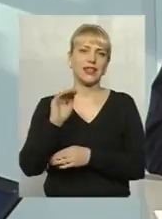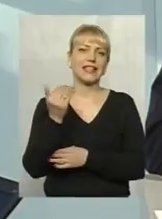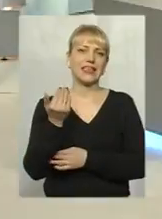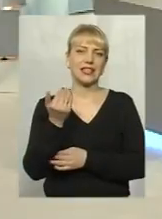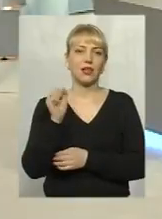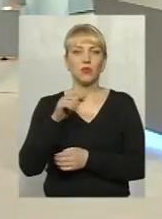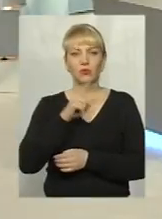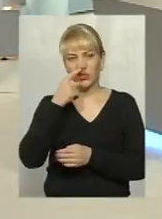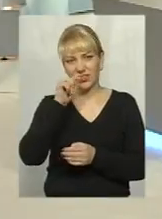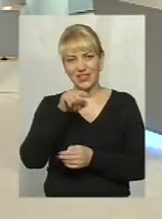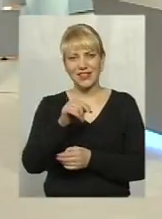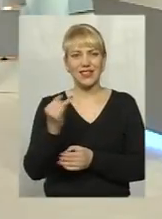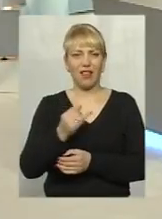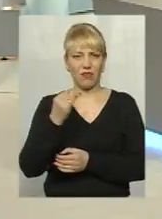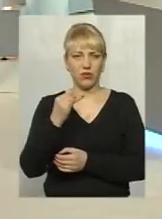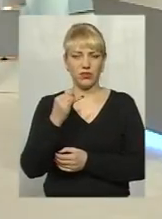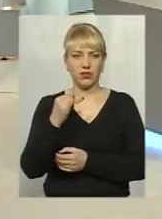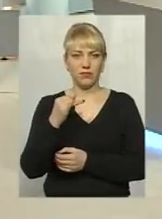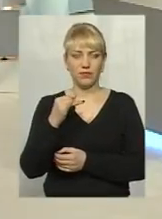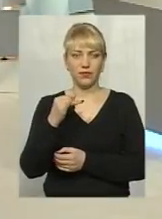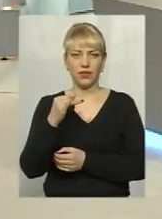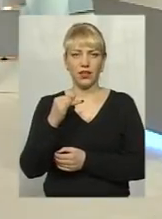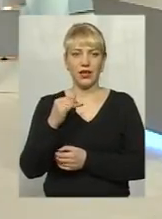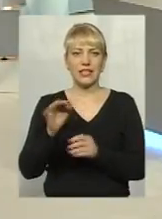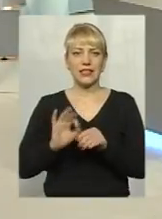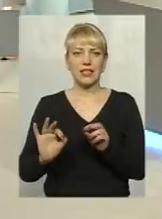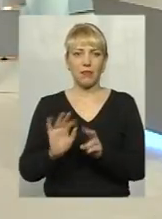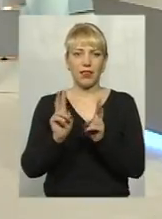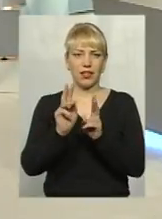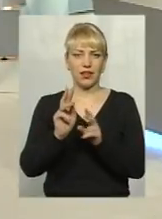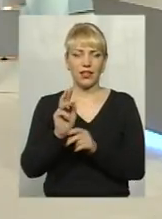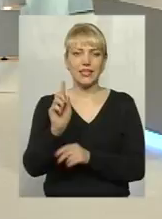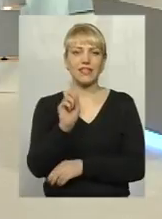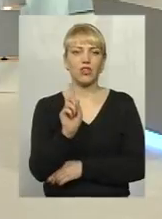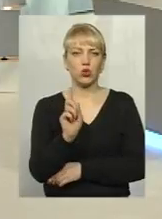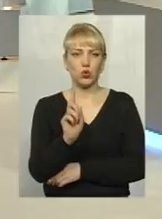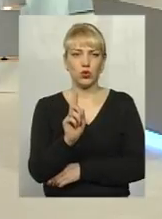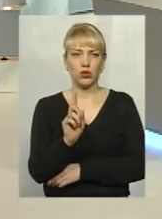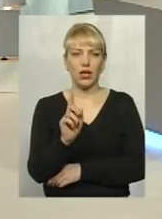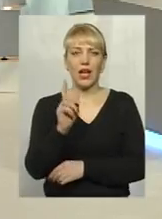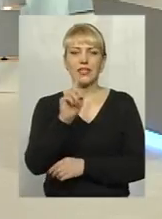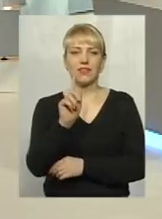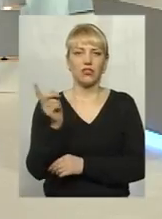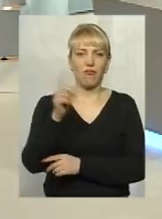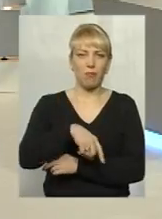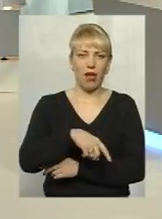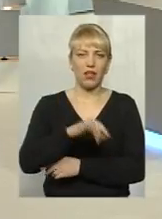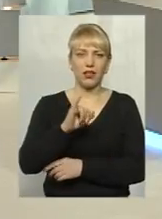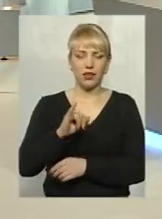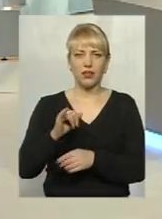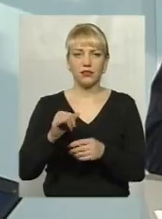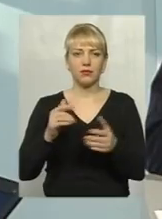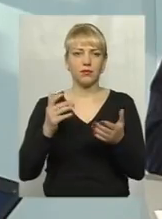цікавістю? З цікавістю, так. Запалила свічку, вона впала, і це призвело до пожежі.